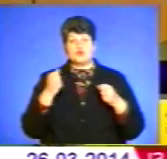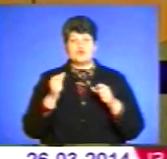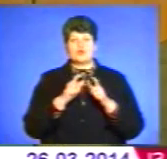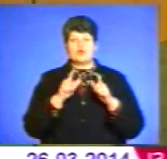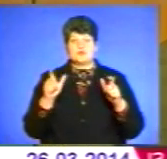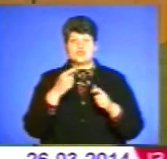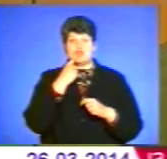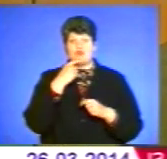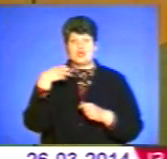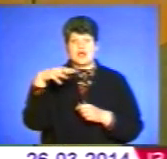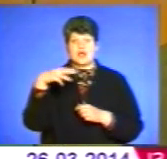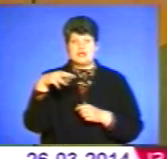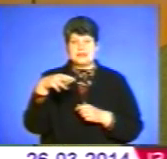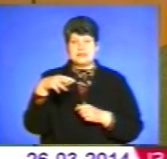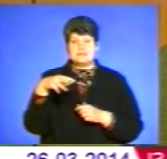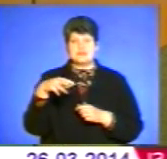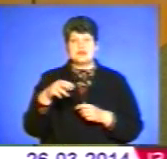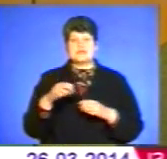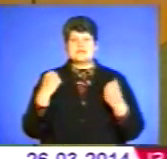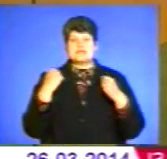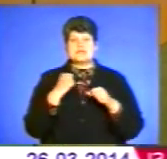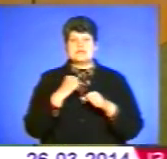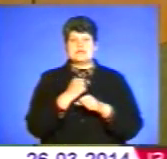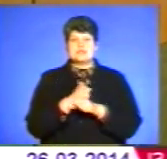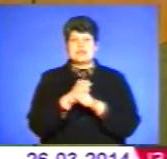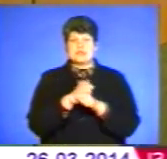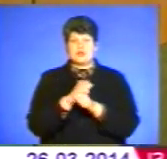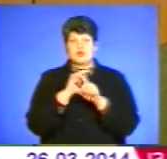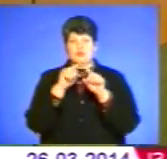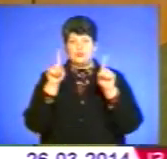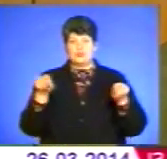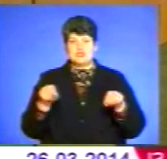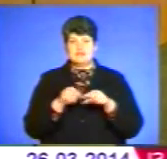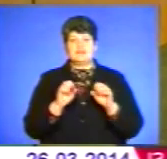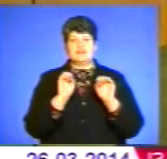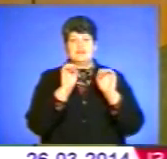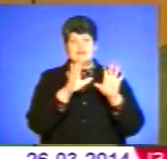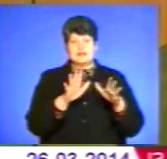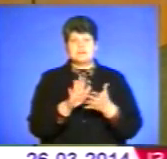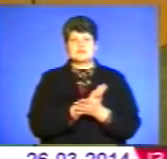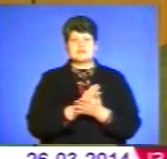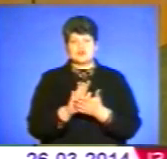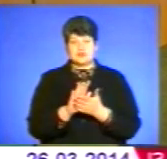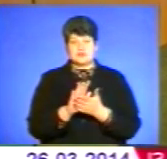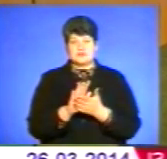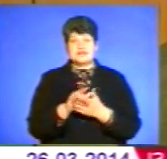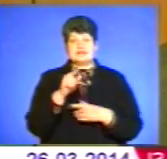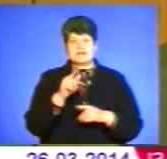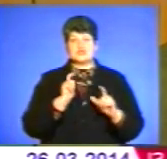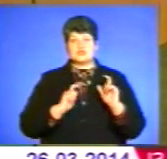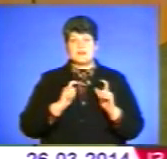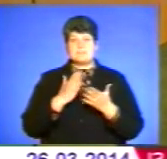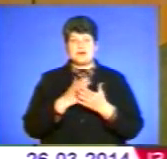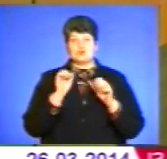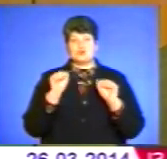«Червона калина», зокрема в санаторії профілакторії. Путівки їм видані, безкоштовні. І такі студенти мають